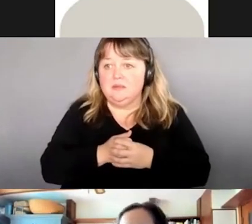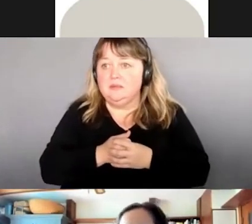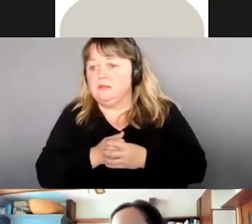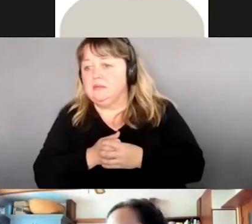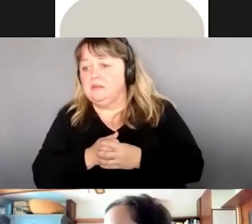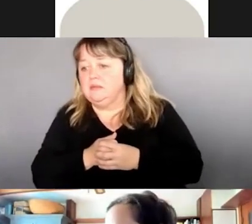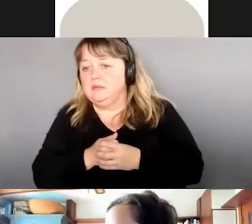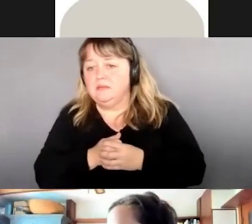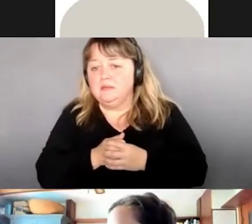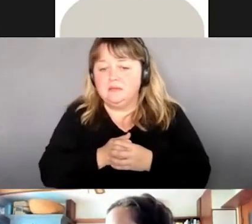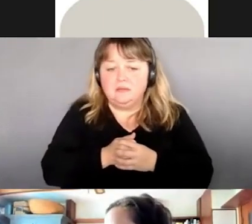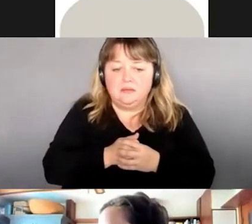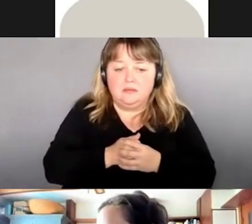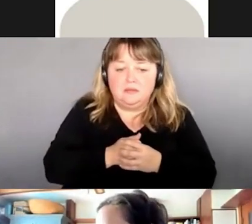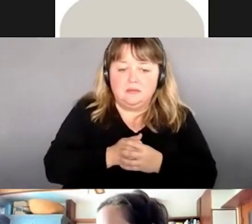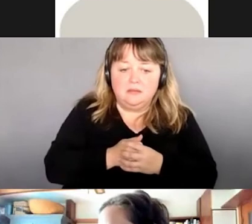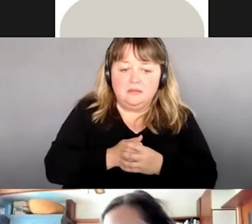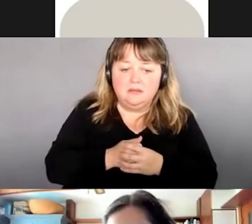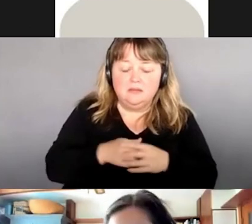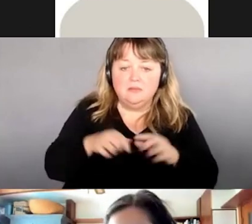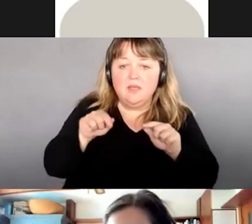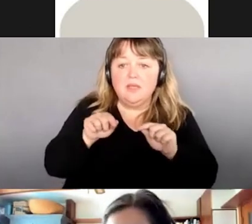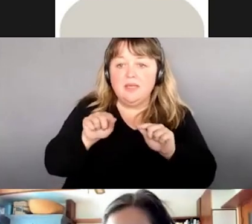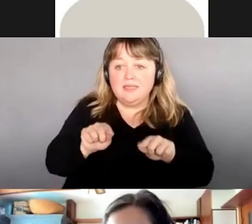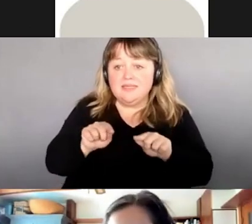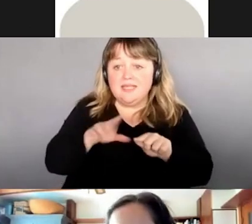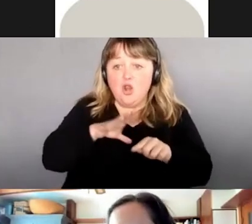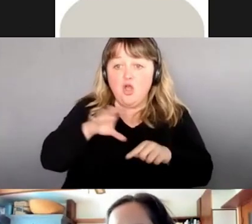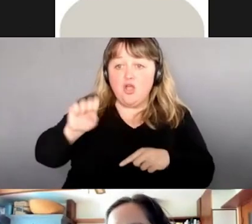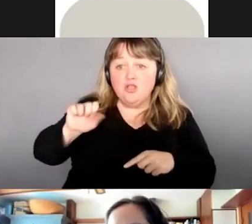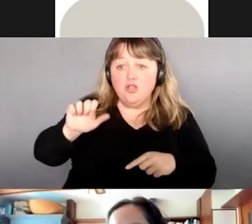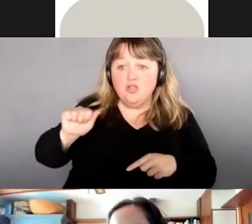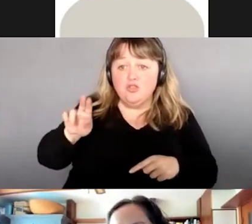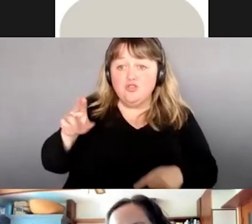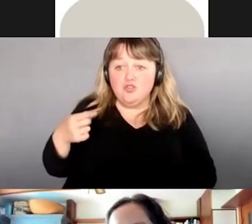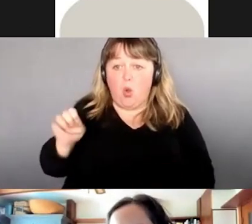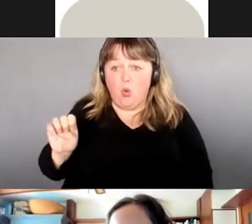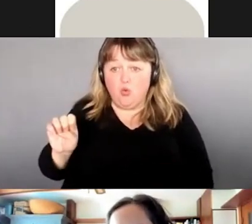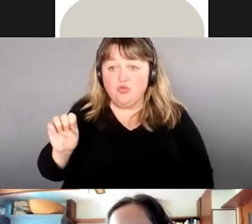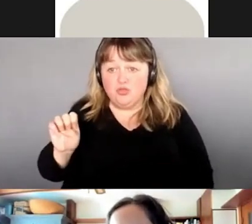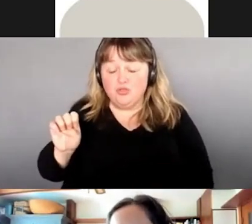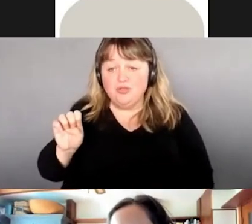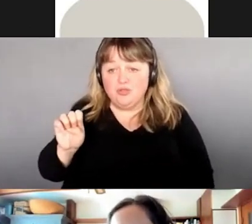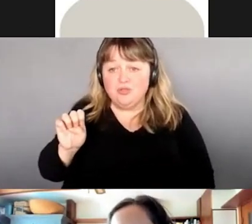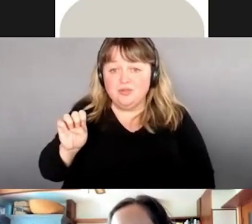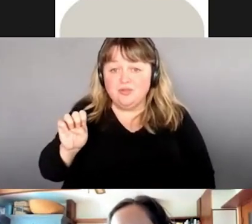Ici, on a la sauge. La sauge, c'est une